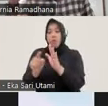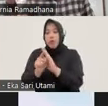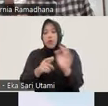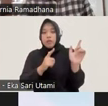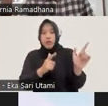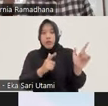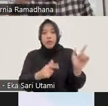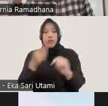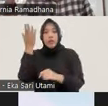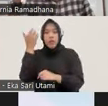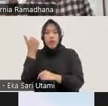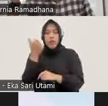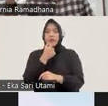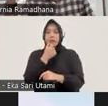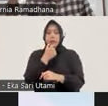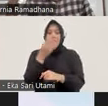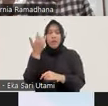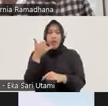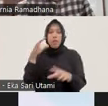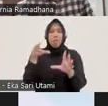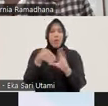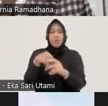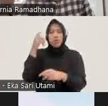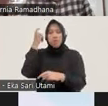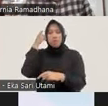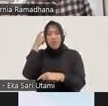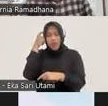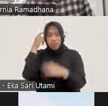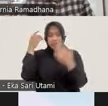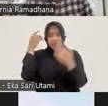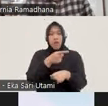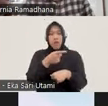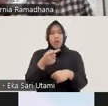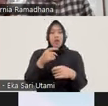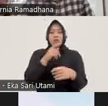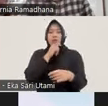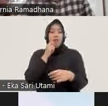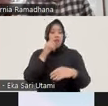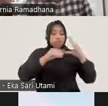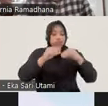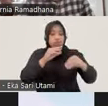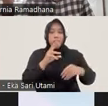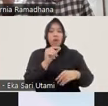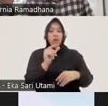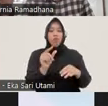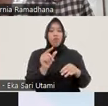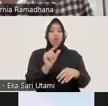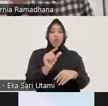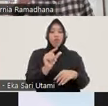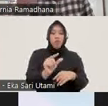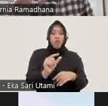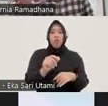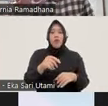tidak masuk di nalar manusia ketika mereka membahas RUU Pilkada tidak sampai 24 jam.